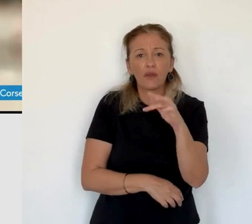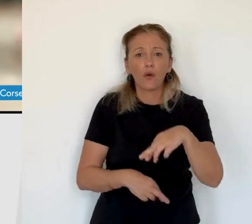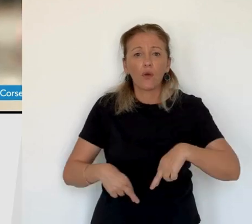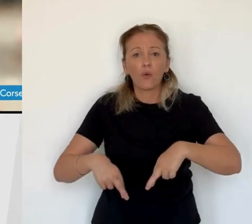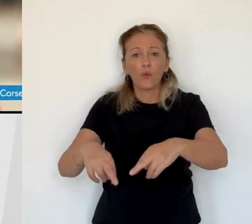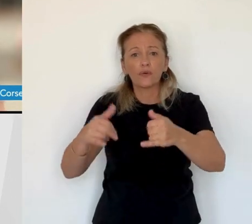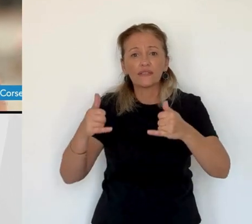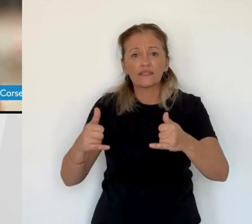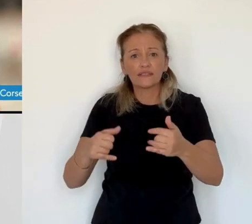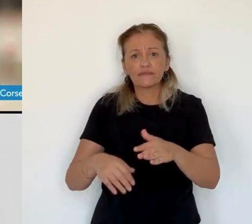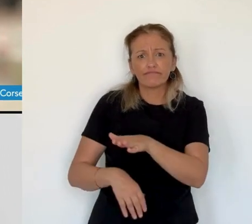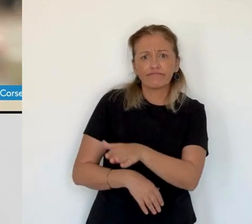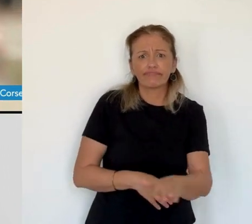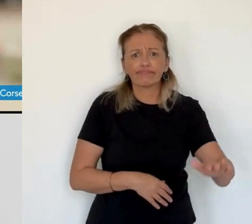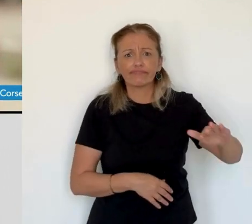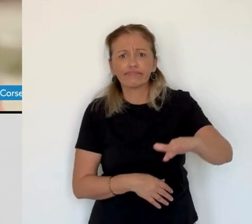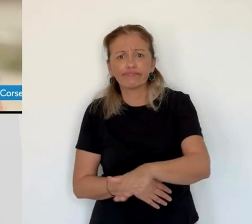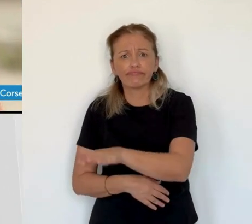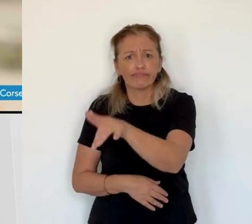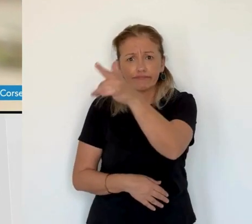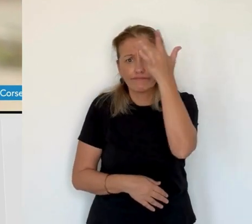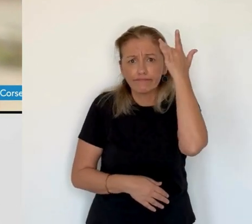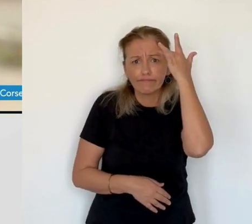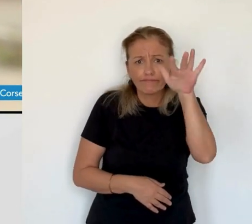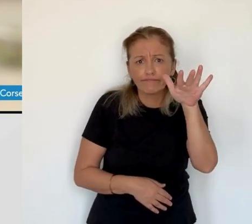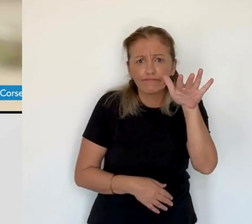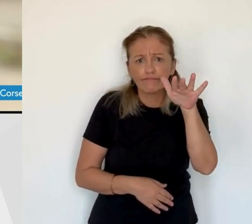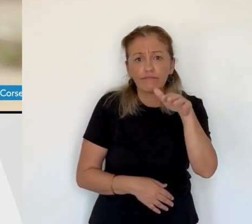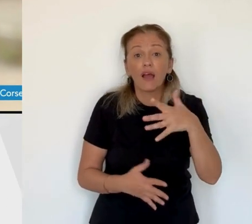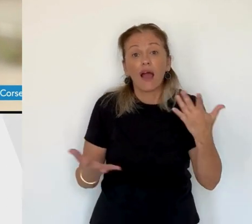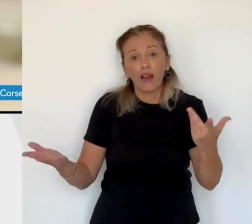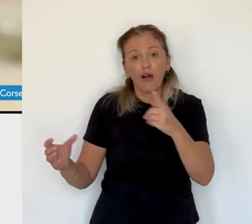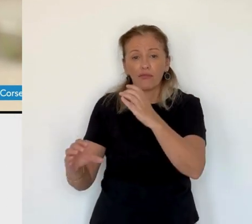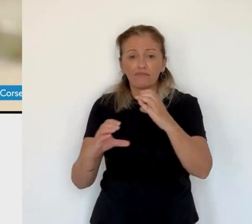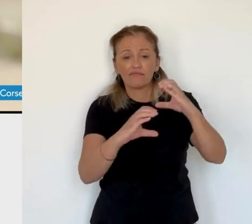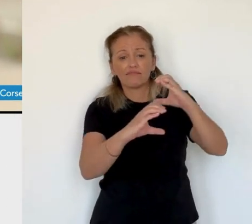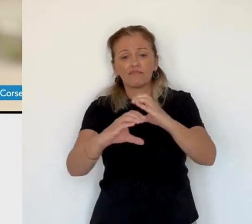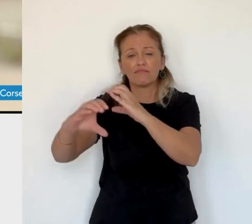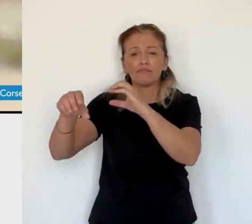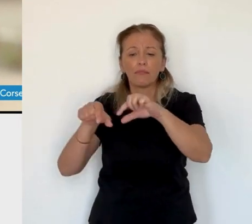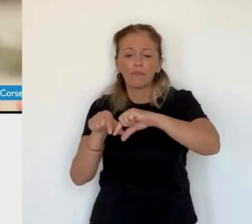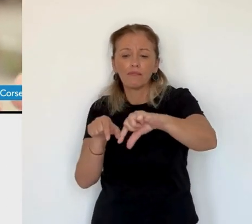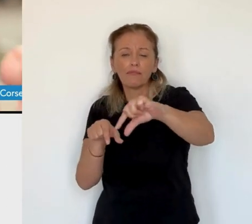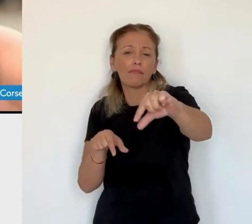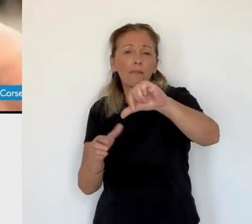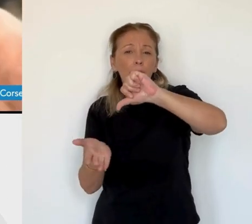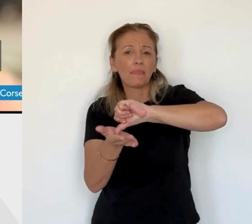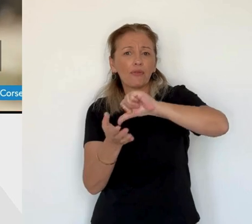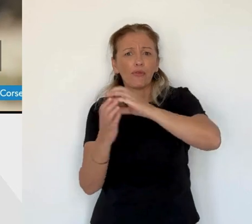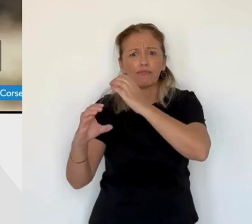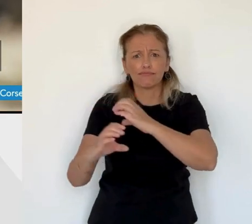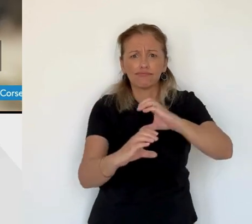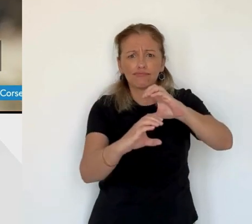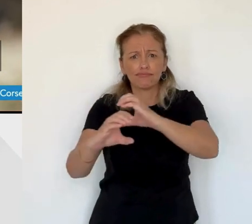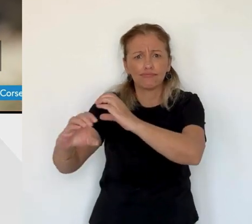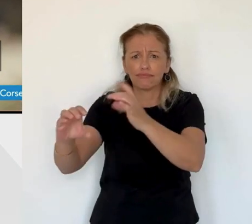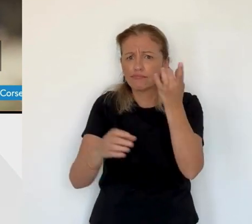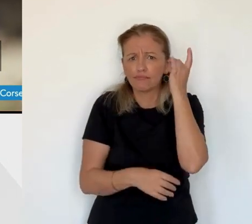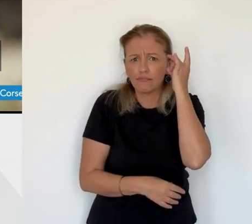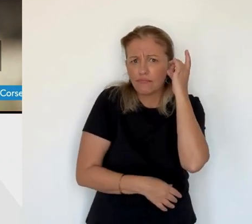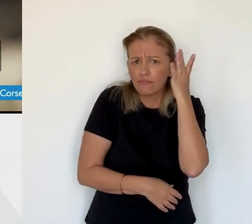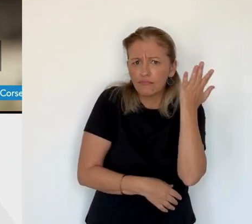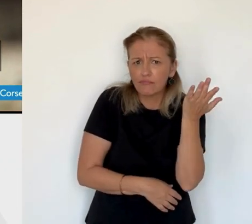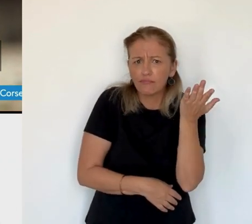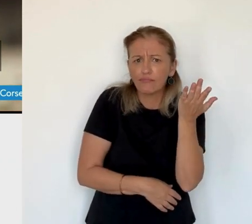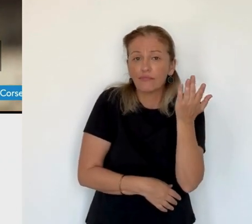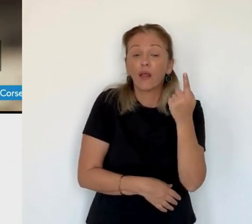C'est les gens qui viennent du continent rouler sur nos routes, ils n'ont pas du tout d'idée de comment elles sont nos routes sinueuses. Et voilà, ils s'enventurent